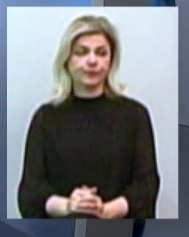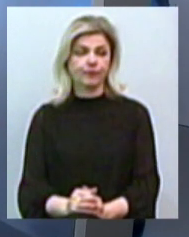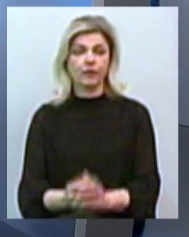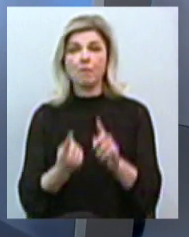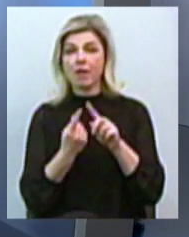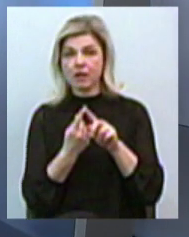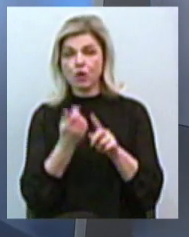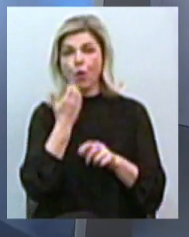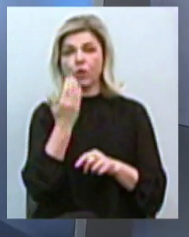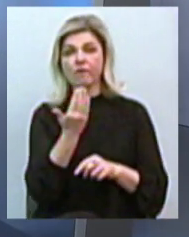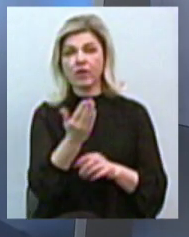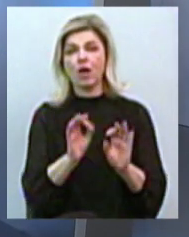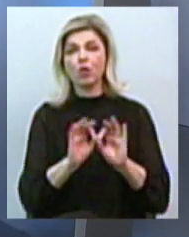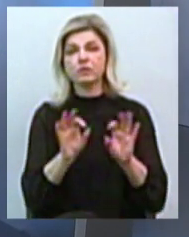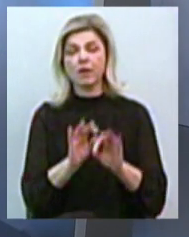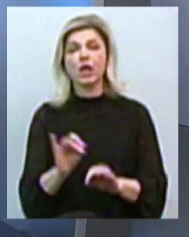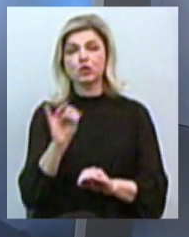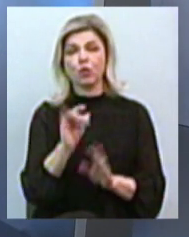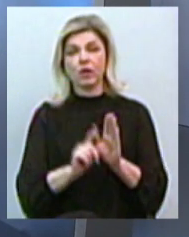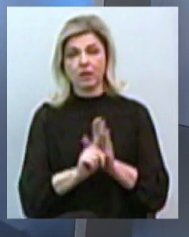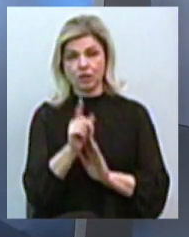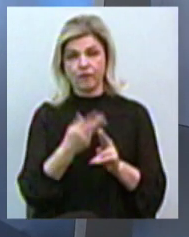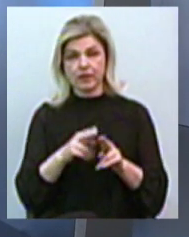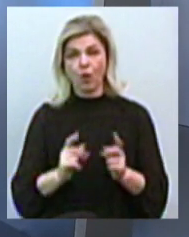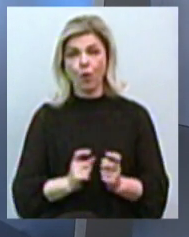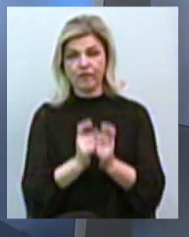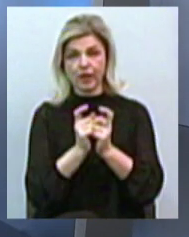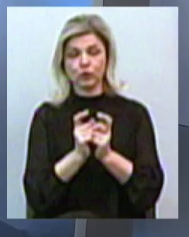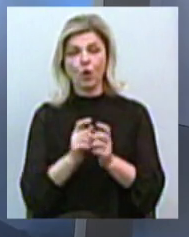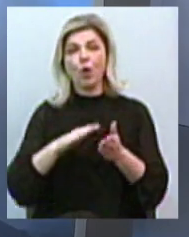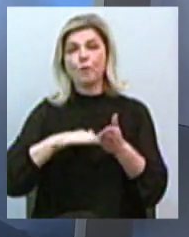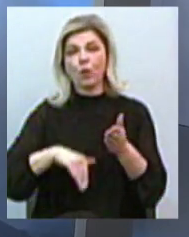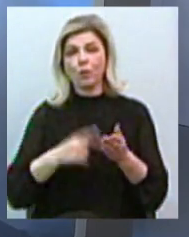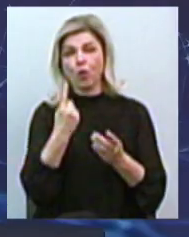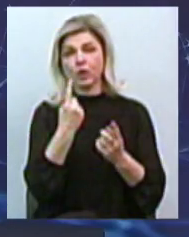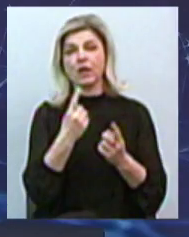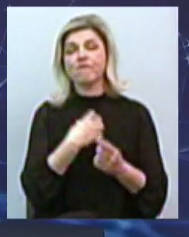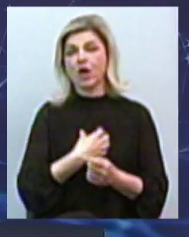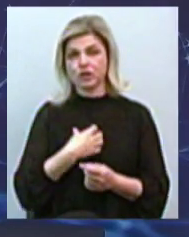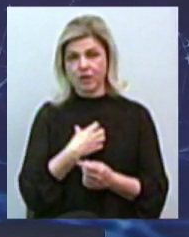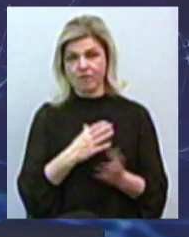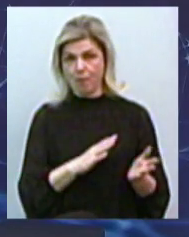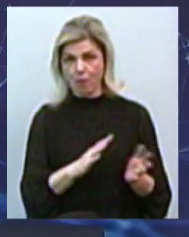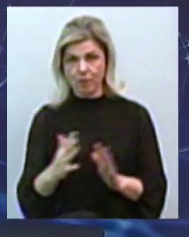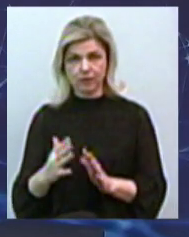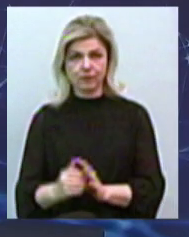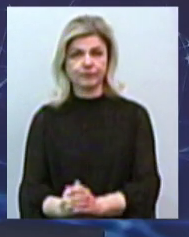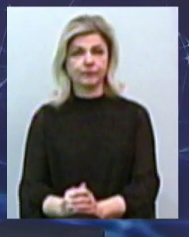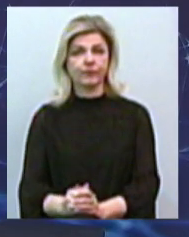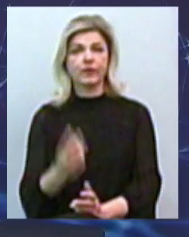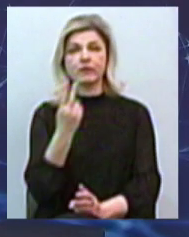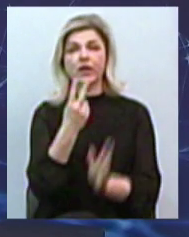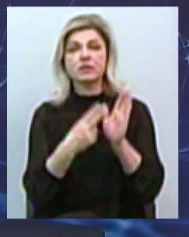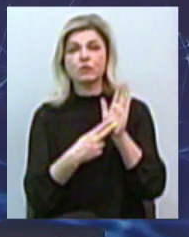коли розповідали історію початку цього конфлікту, пропустили один ще важливий момент. 27